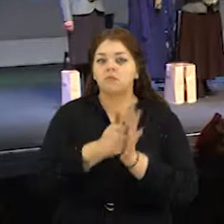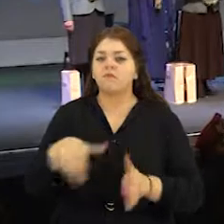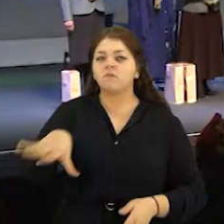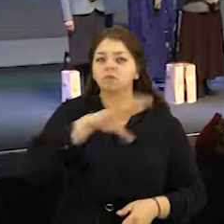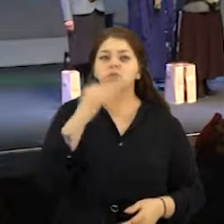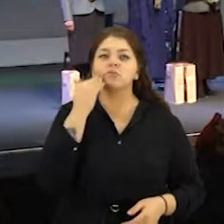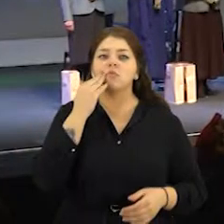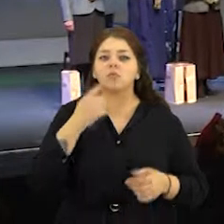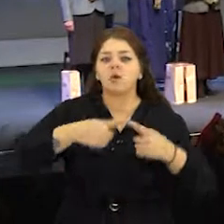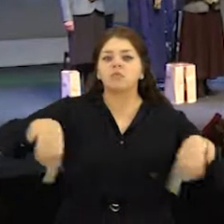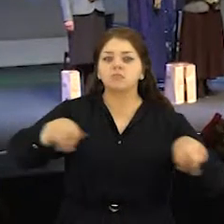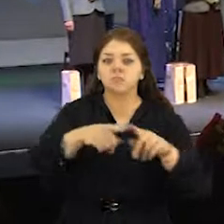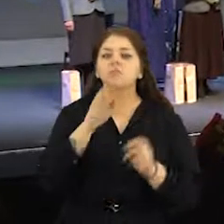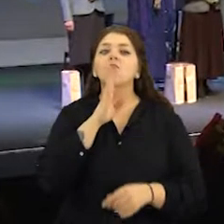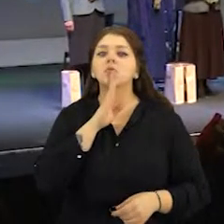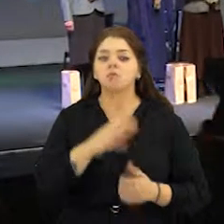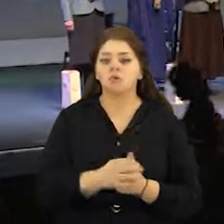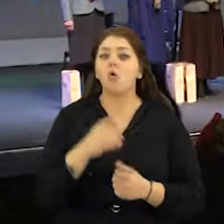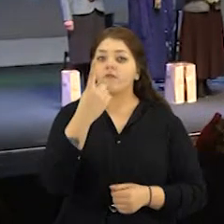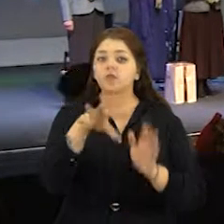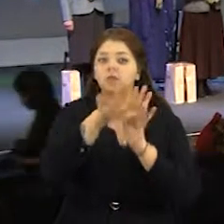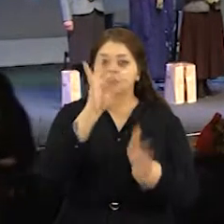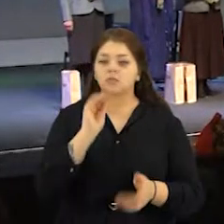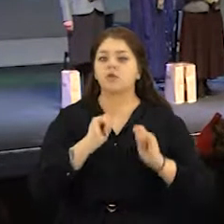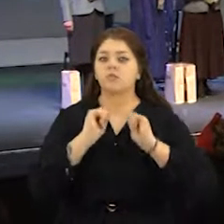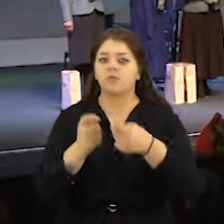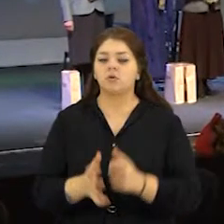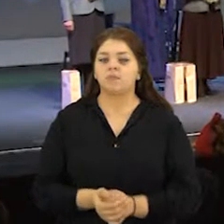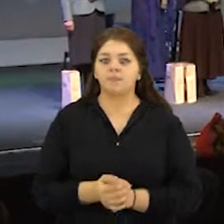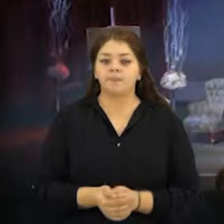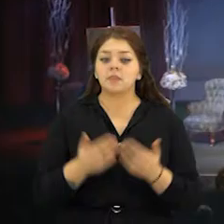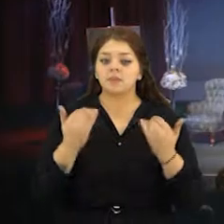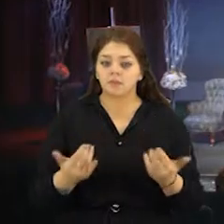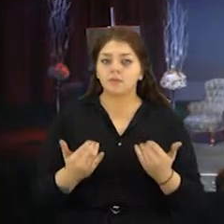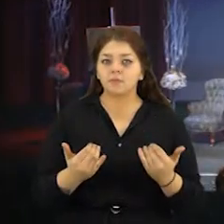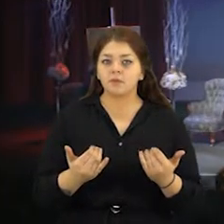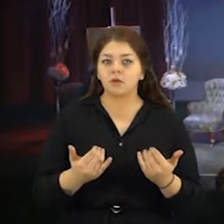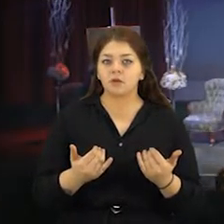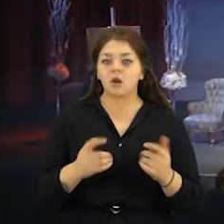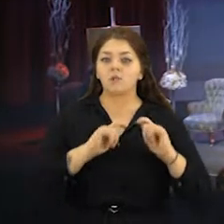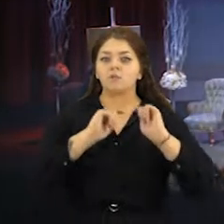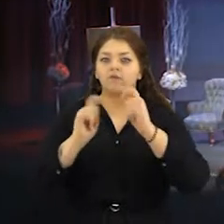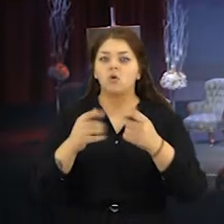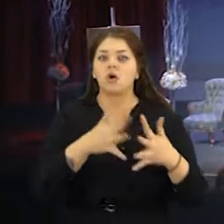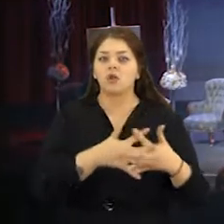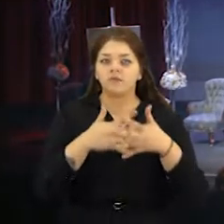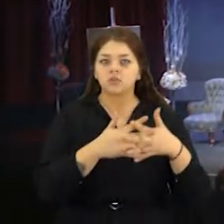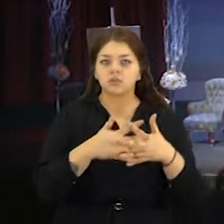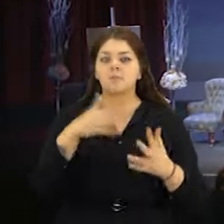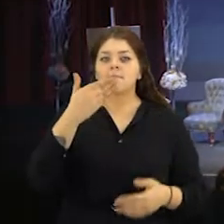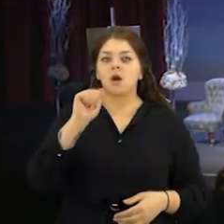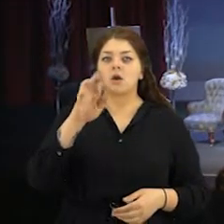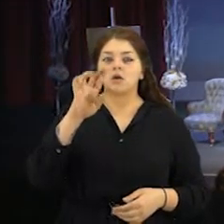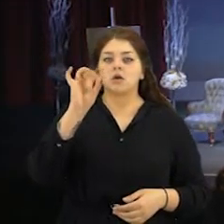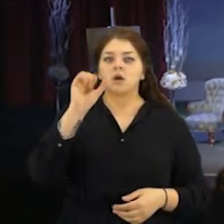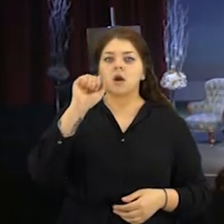moterys, o vienai iš jų sutikiamas moters saulės titulas. Šiais metais labiausiai nusipelniusios moters titulas atiteko ratbliškėti Jolantai